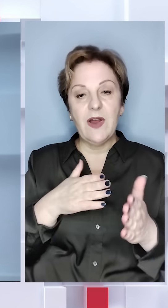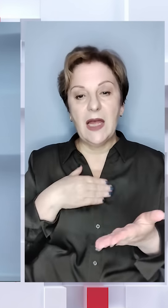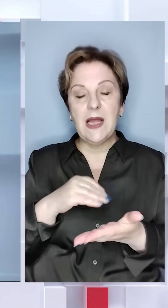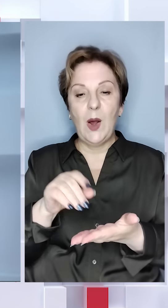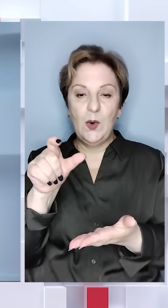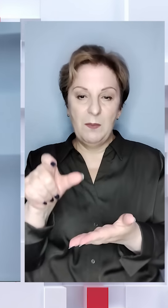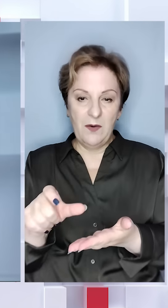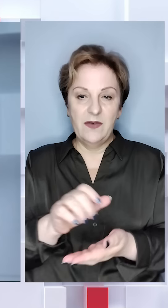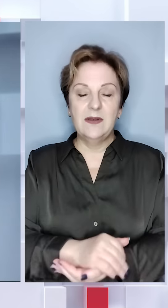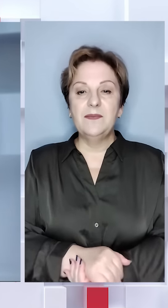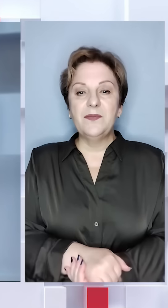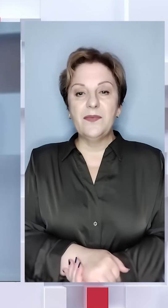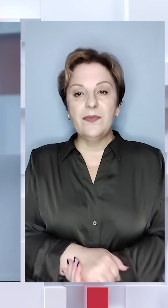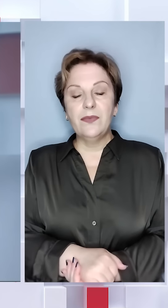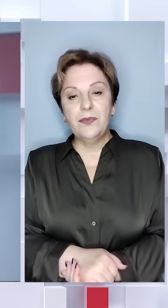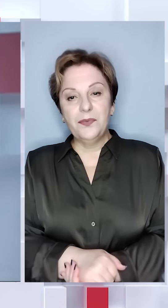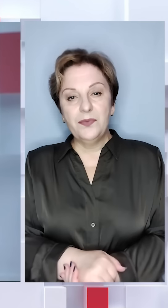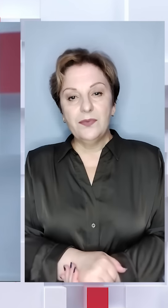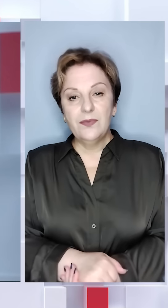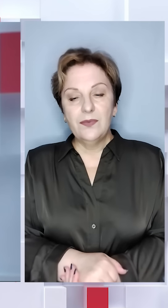кореспондентка ТСН Валентина Доброта.